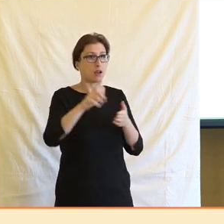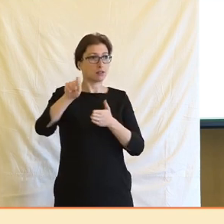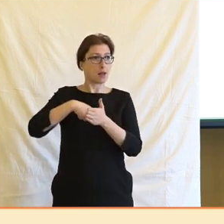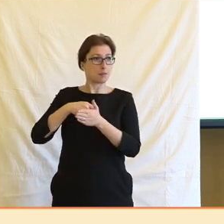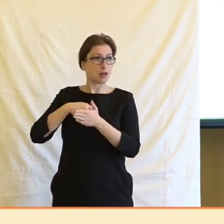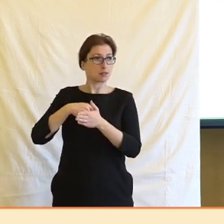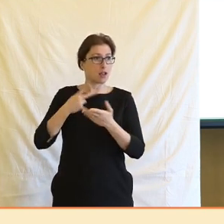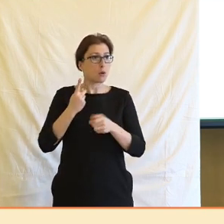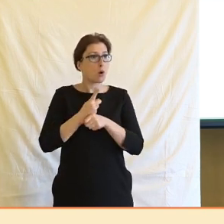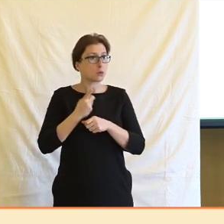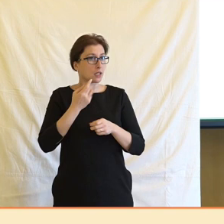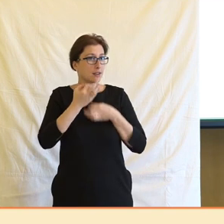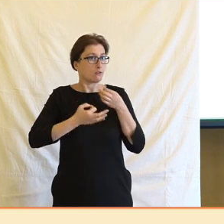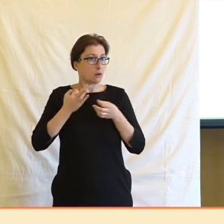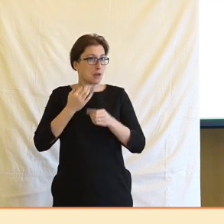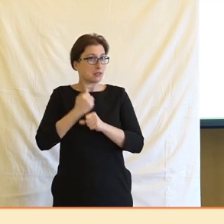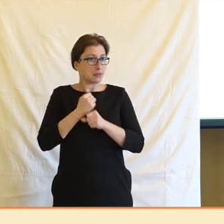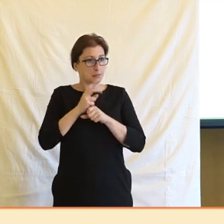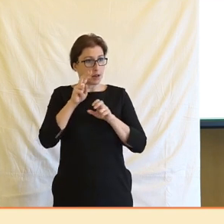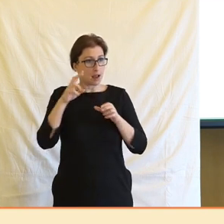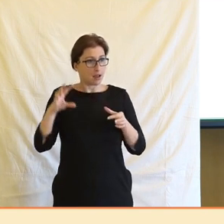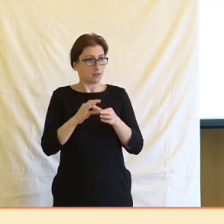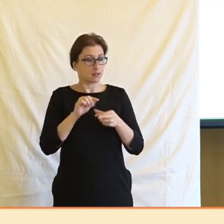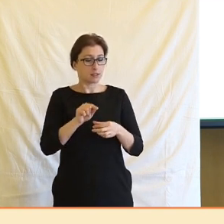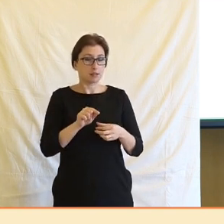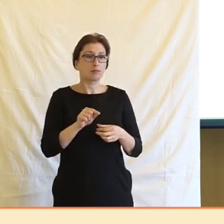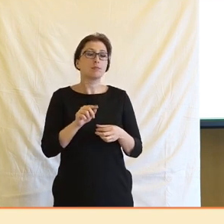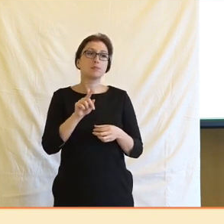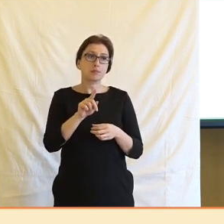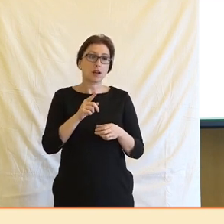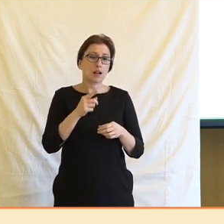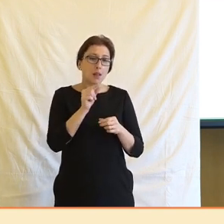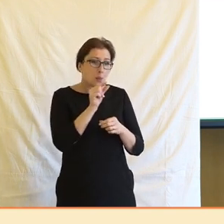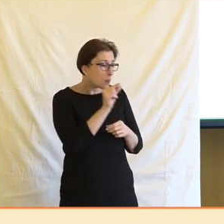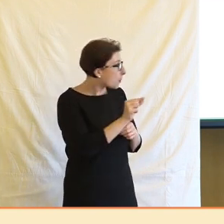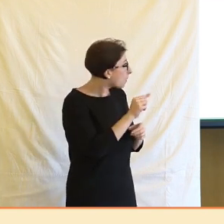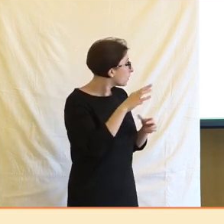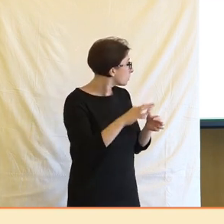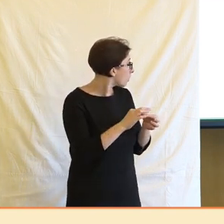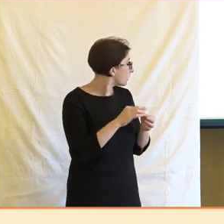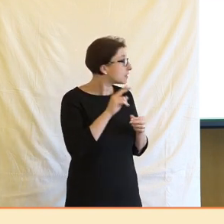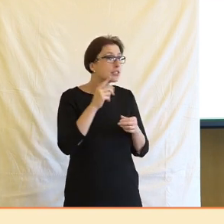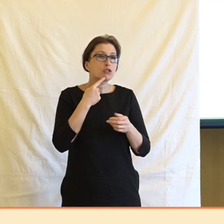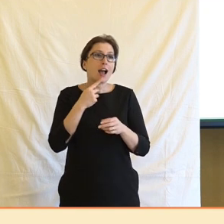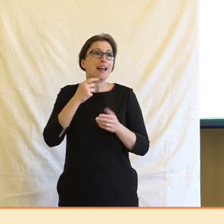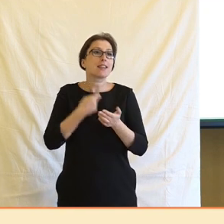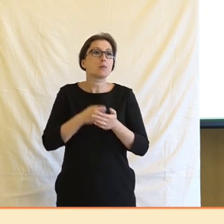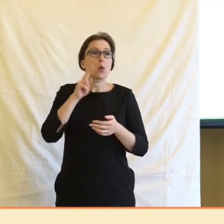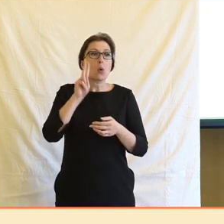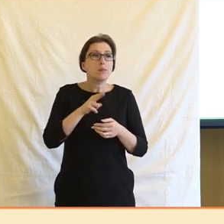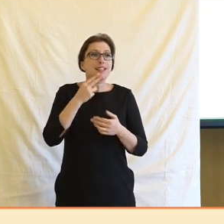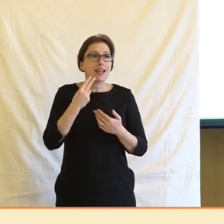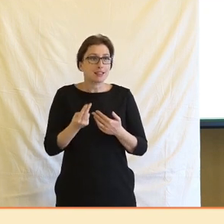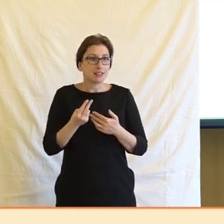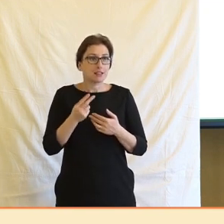to zaplatí. Na druhou stranu vlastně, ale se tady znovu ještě víc, to je velmi malá položka, jde o formu umění, ale to podstatné je